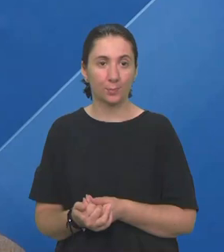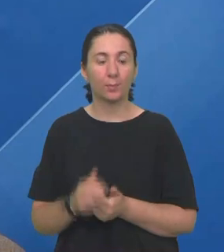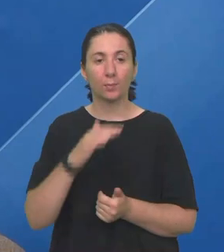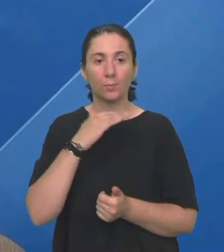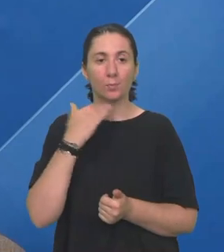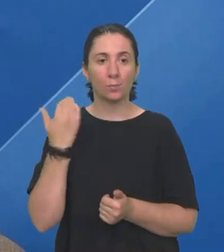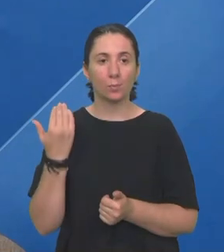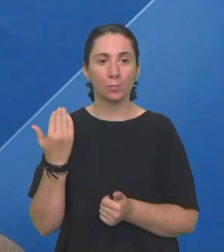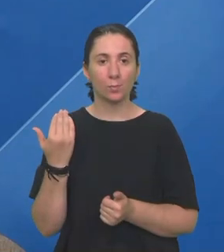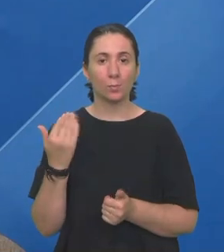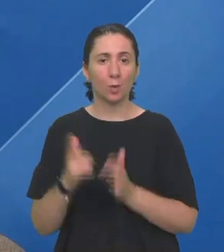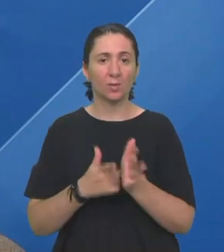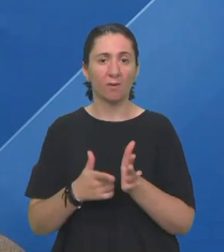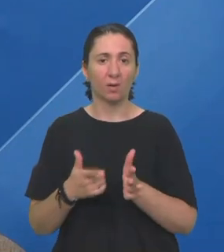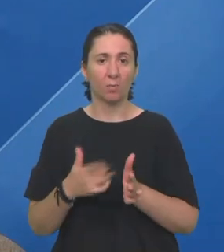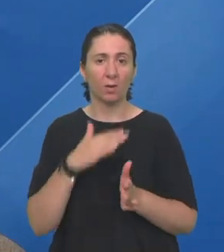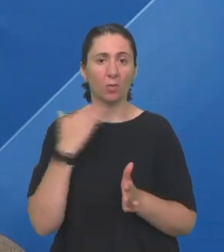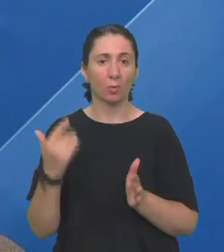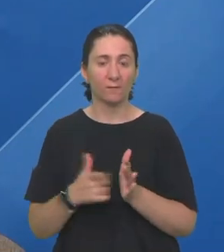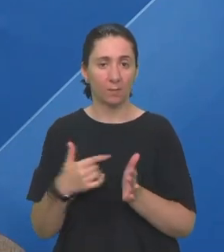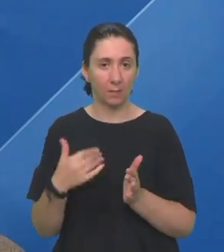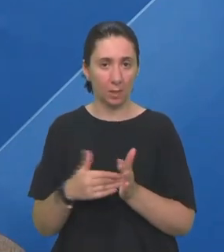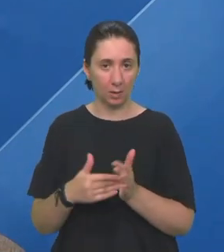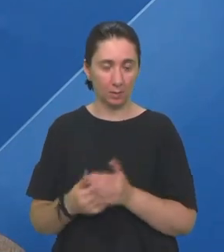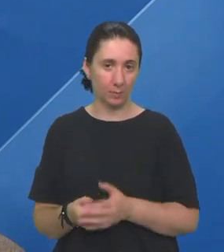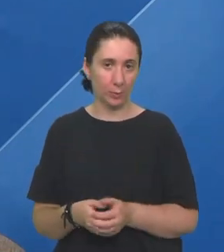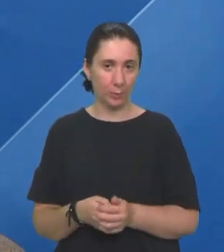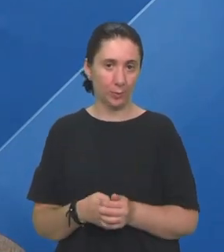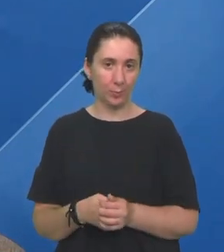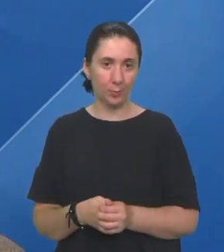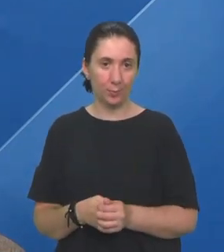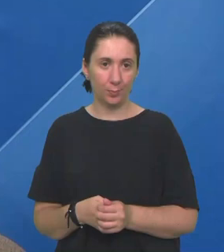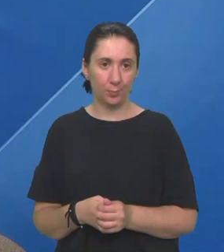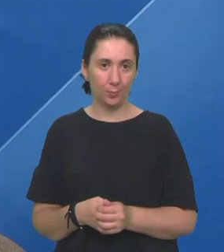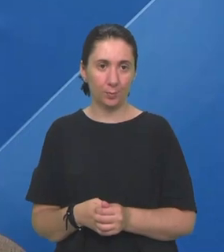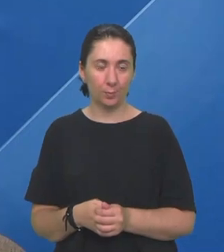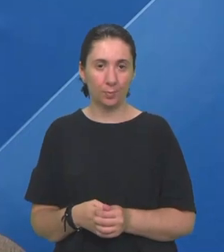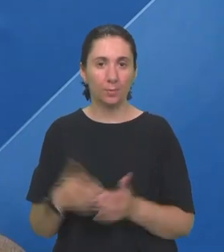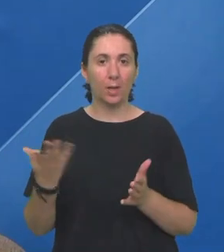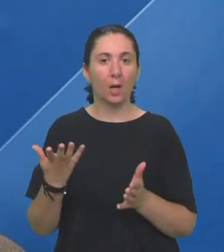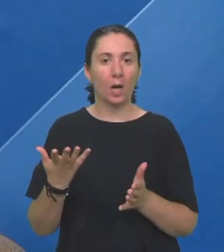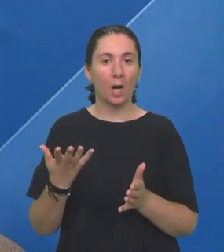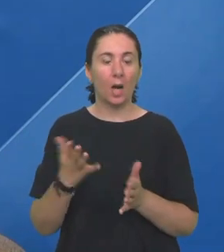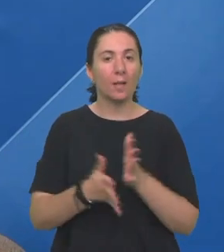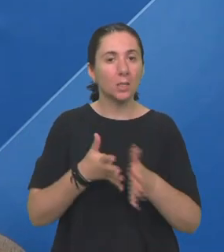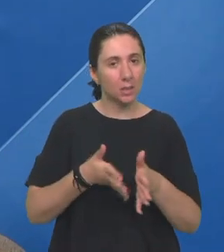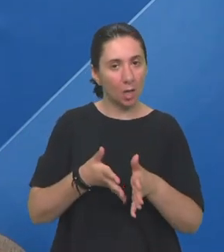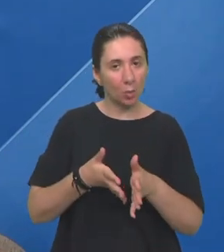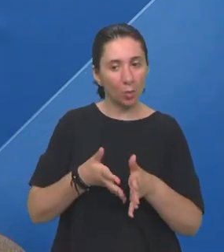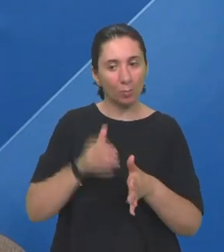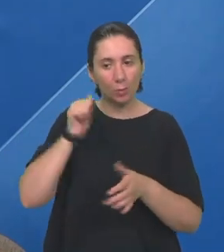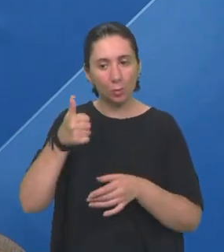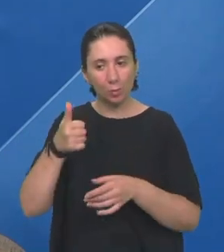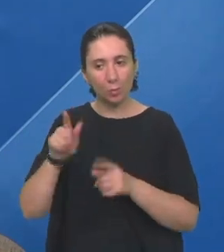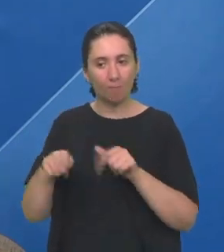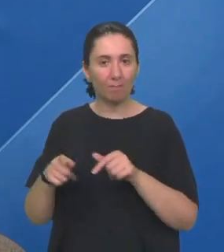Dosta, dosta vremena mi je trebalo Kad znak koje sutra